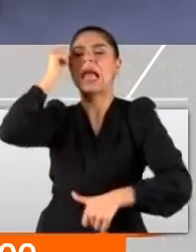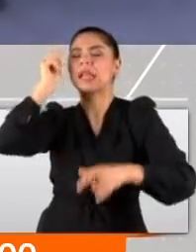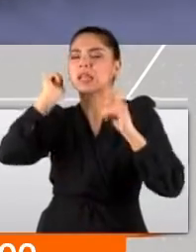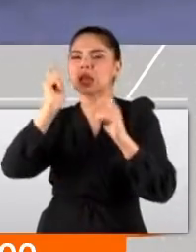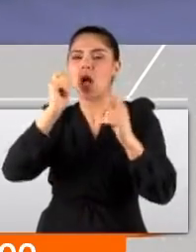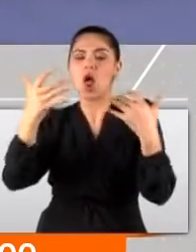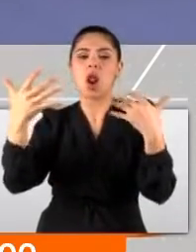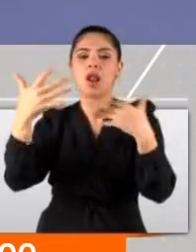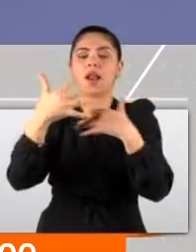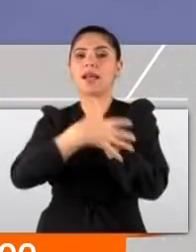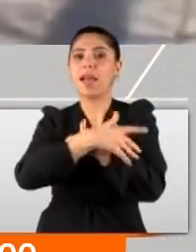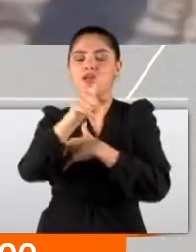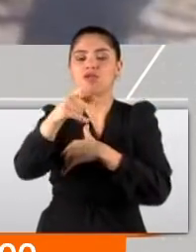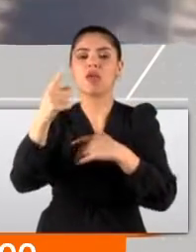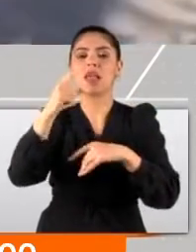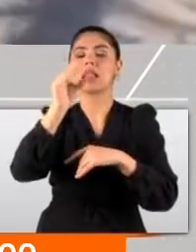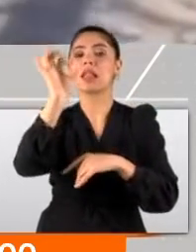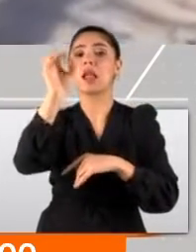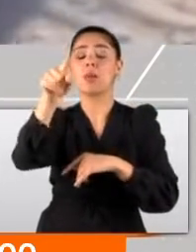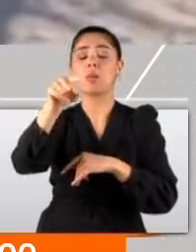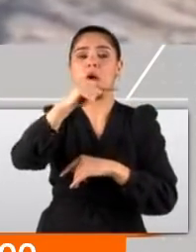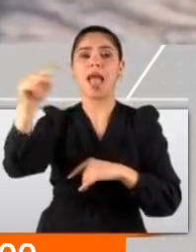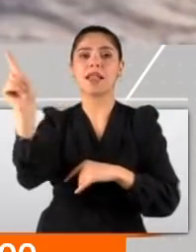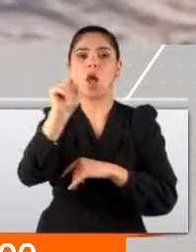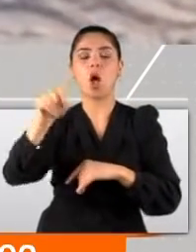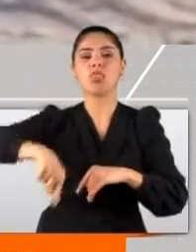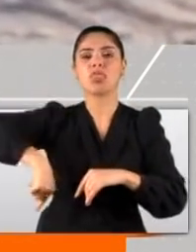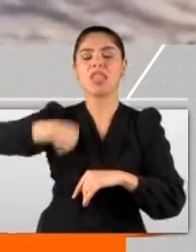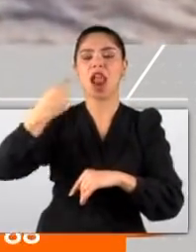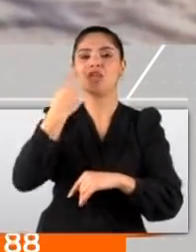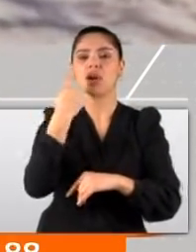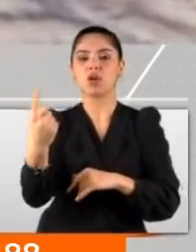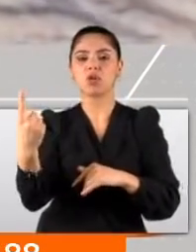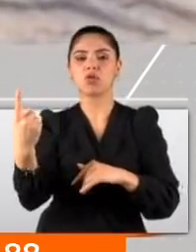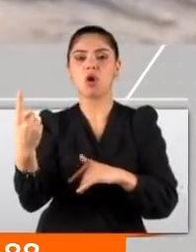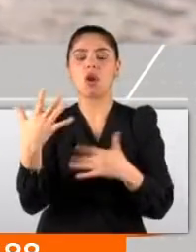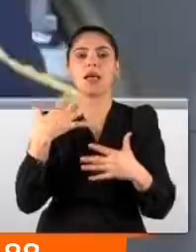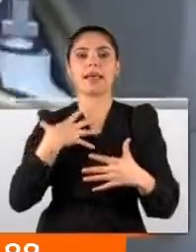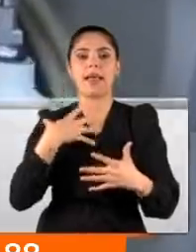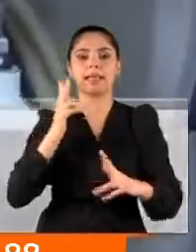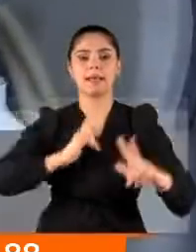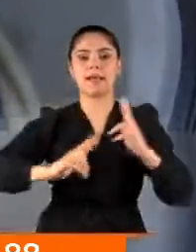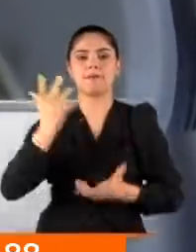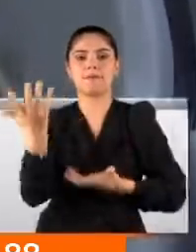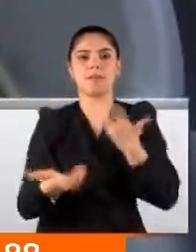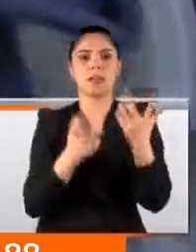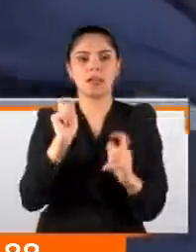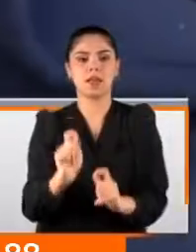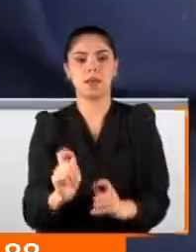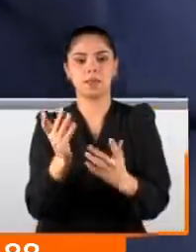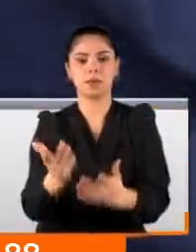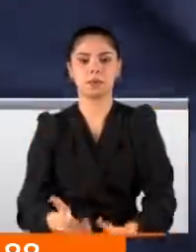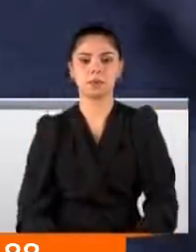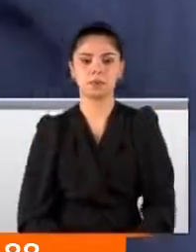sıfırın altında 10 derecede geçiren ve ölümle burun buruna gelen dağcılar hayatta kalmak için elbiselerini yaktı. Ben tabii bir mağara yaptım böyle.